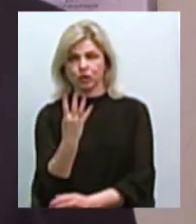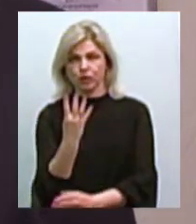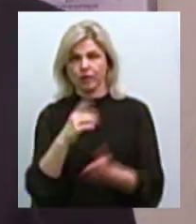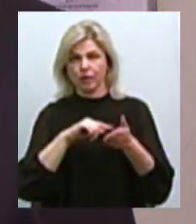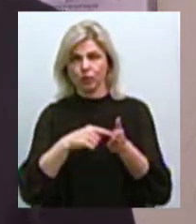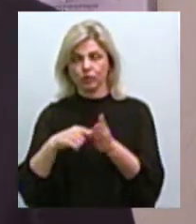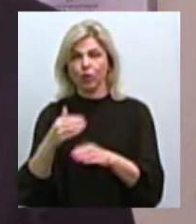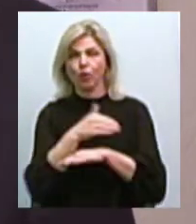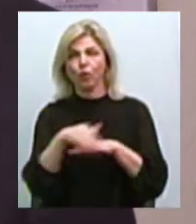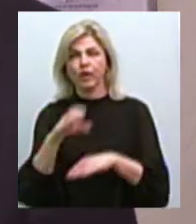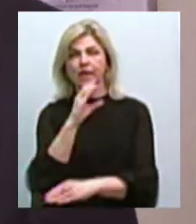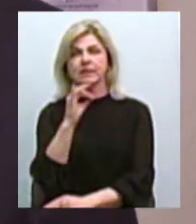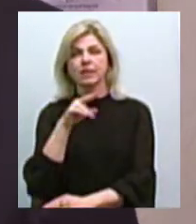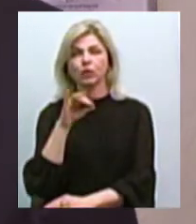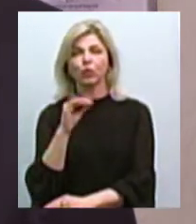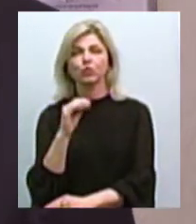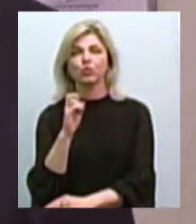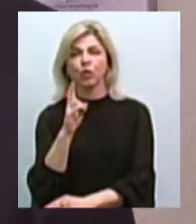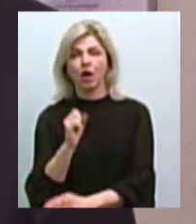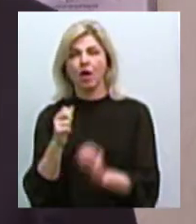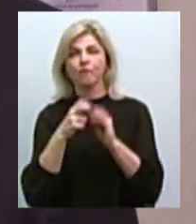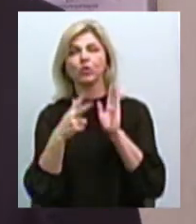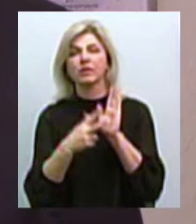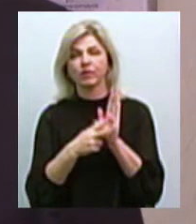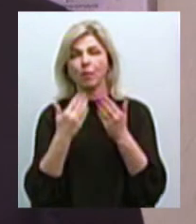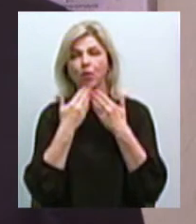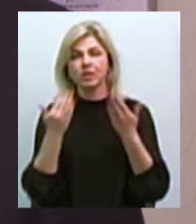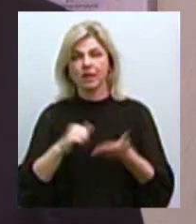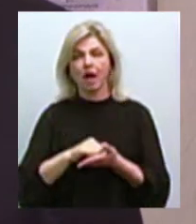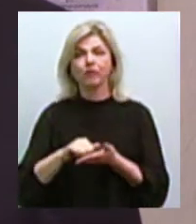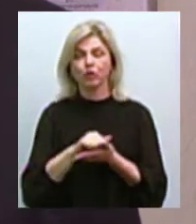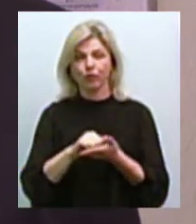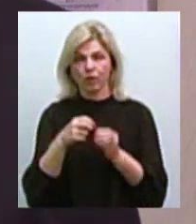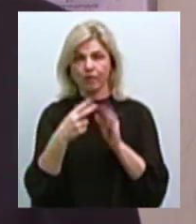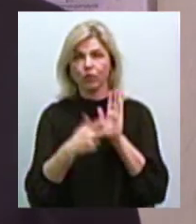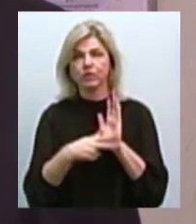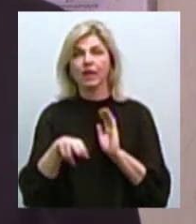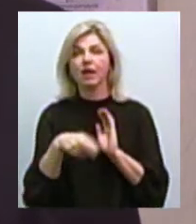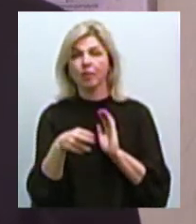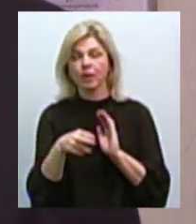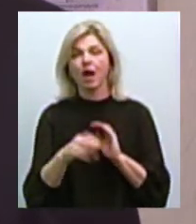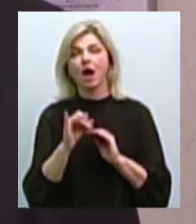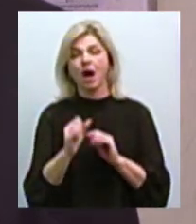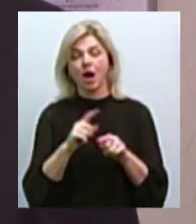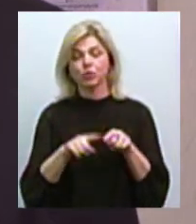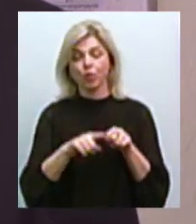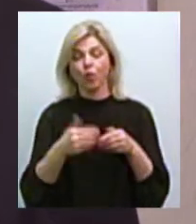Сидорчука 18-12 останнє буде асфальтування. Що стосується найскоржчого